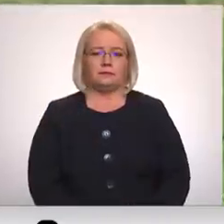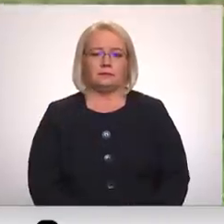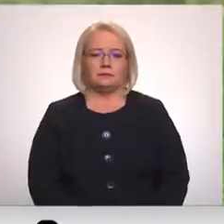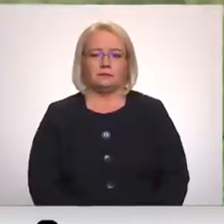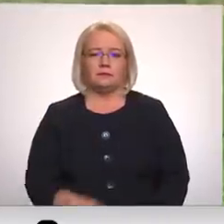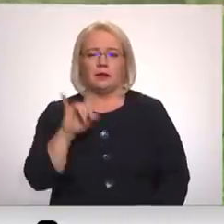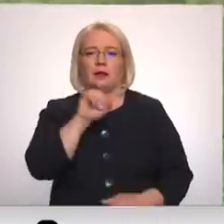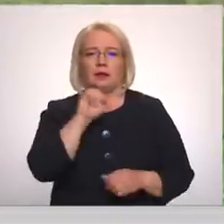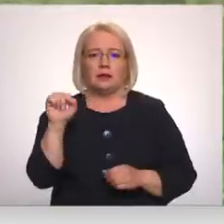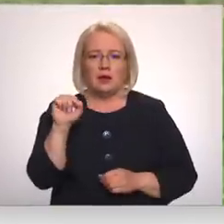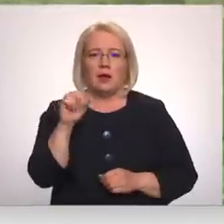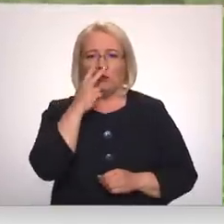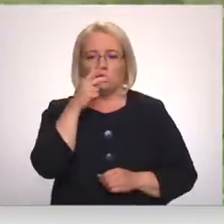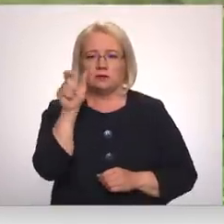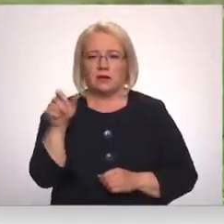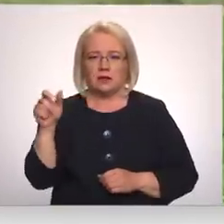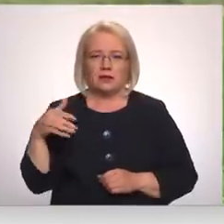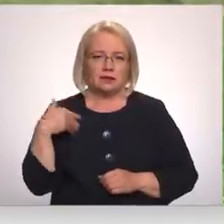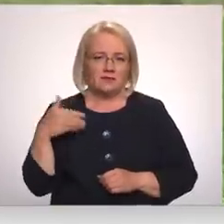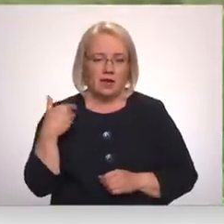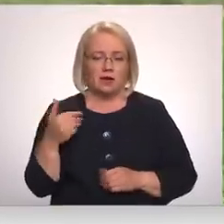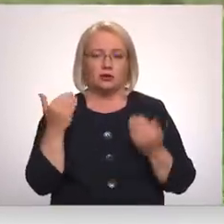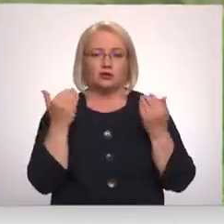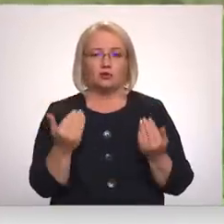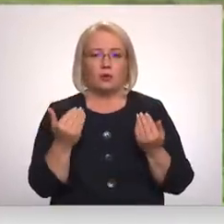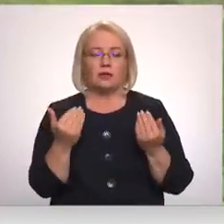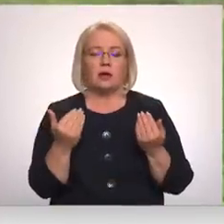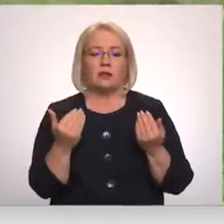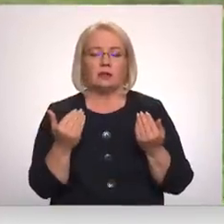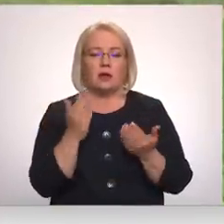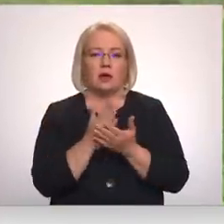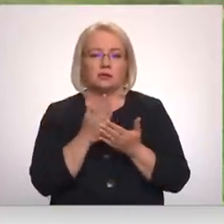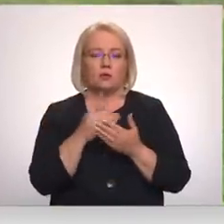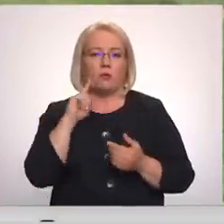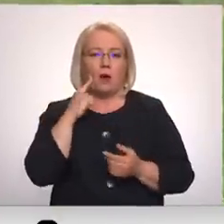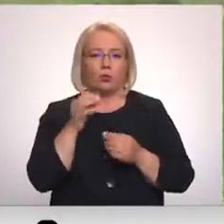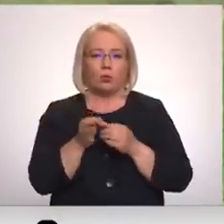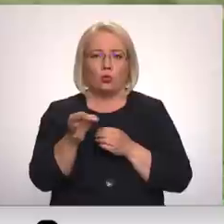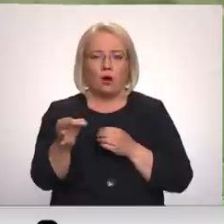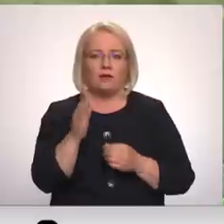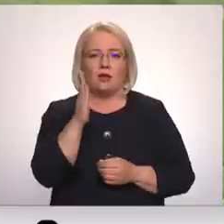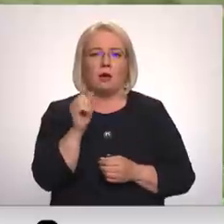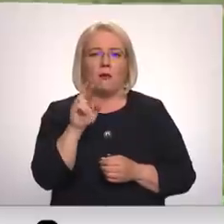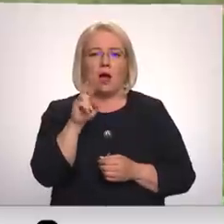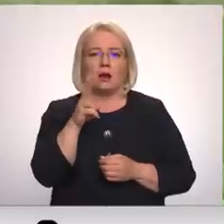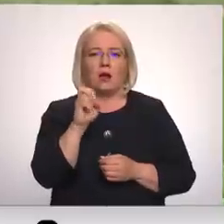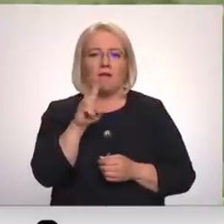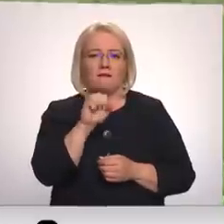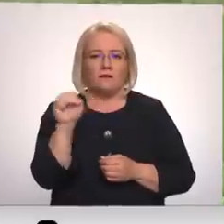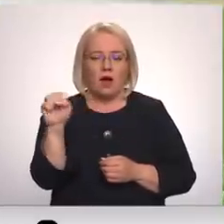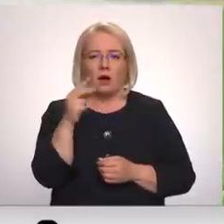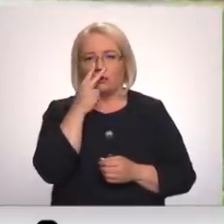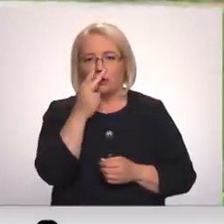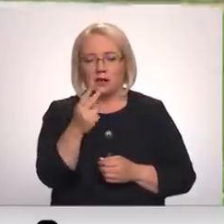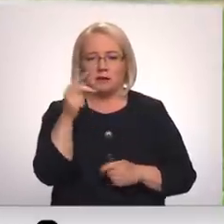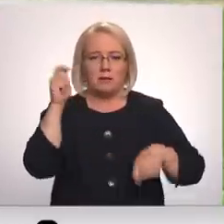Jā, sveiki, Ilzni skatītāji! Šodien atrodos Madonis novada Barkavas pagastā un, kā redzams,